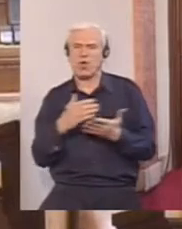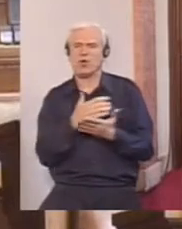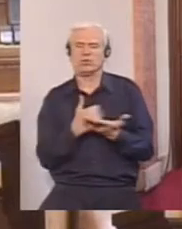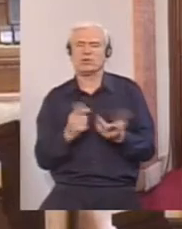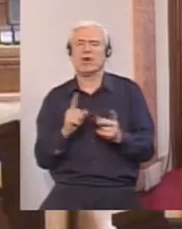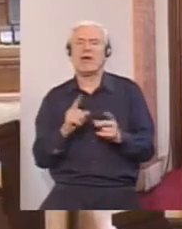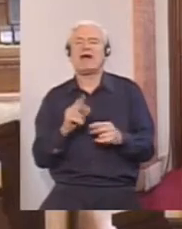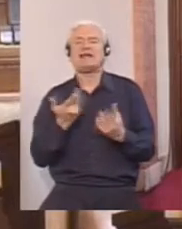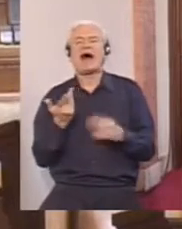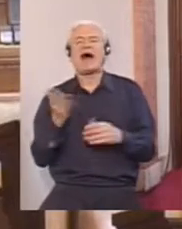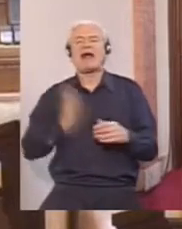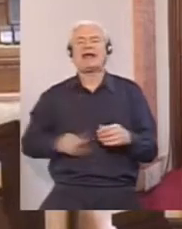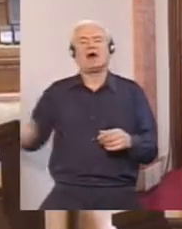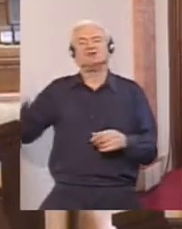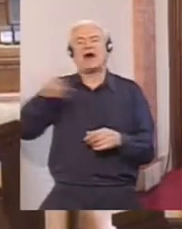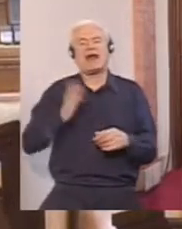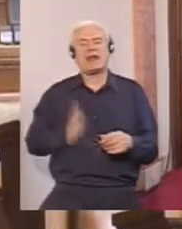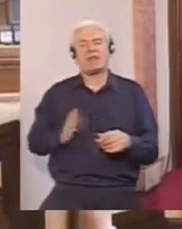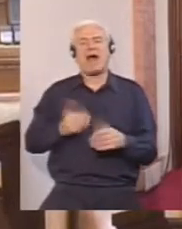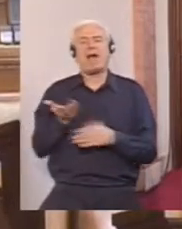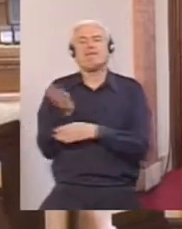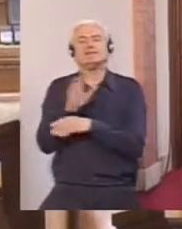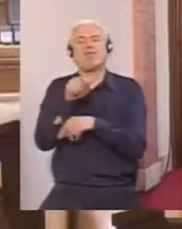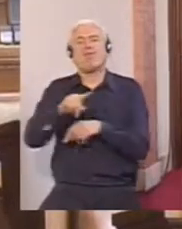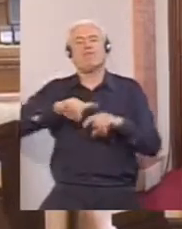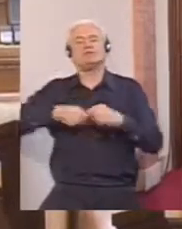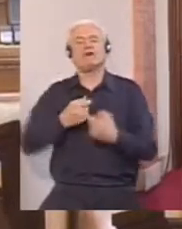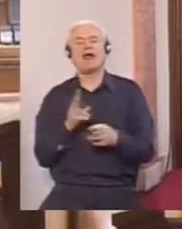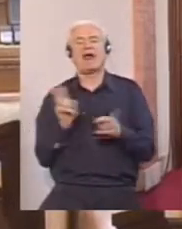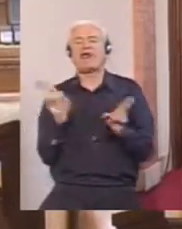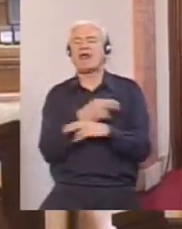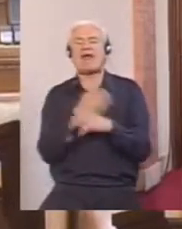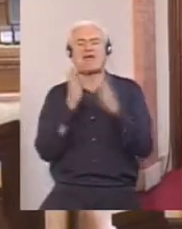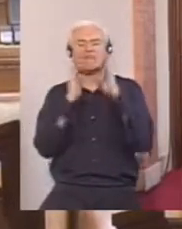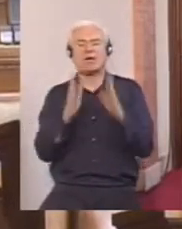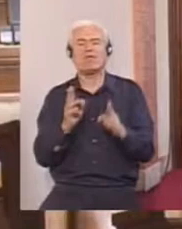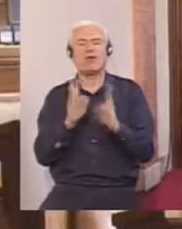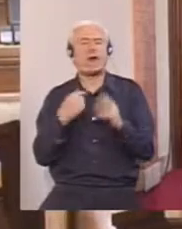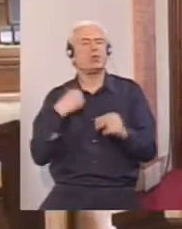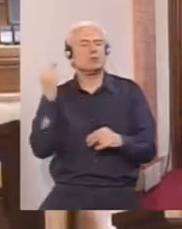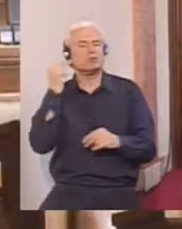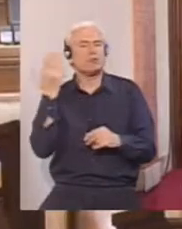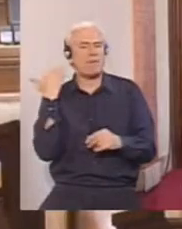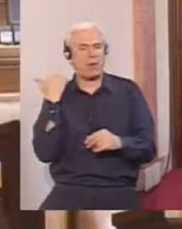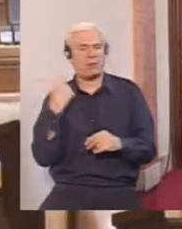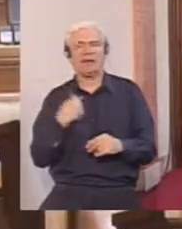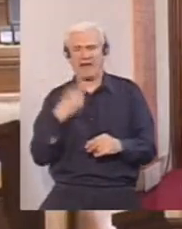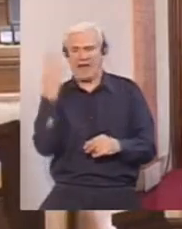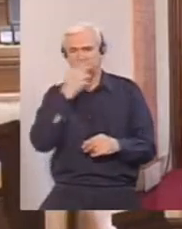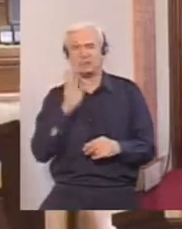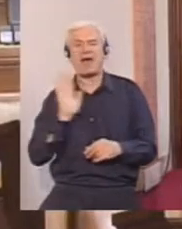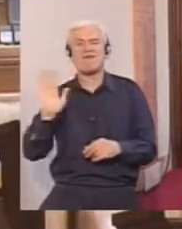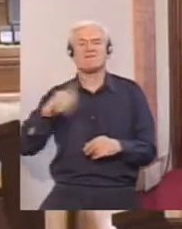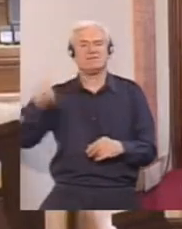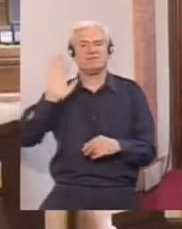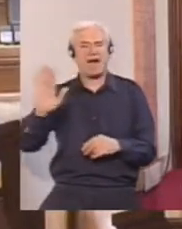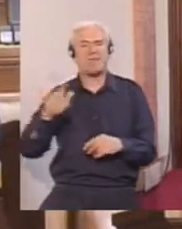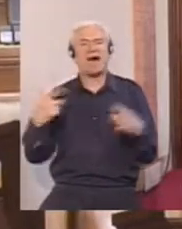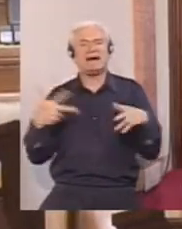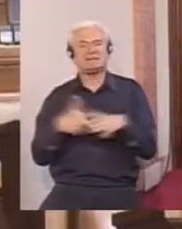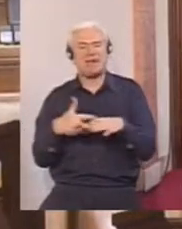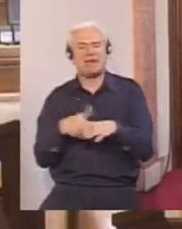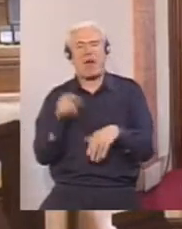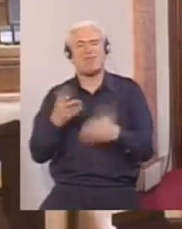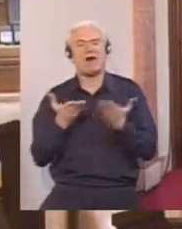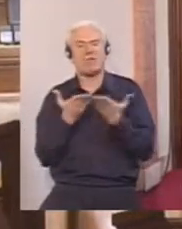da građanima predstavite ovu stvar na neverovatan način kako smo malo pre slušali. Ja razumem da vam smeta ovaj predlog iz nekog